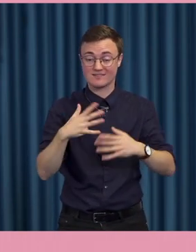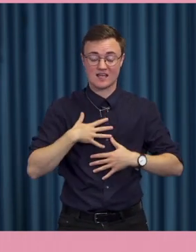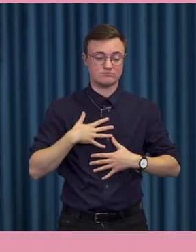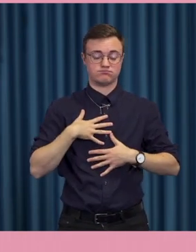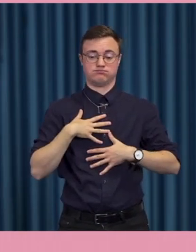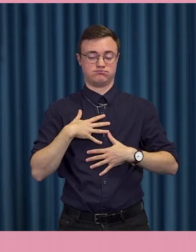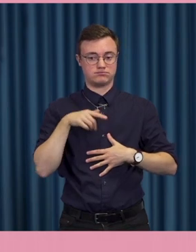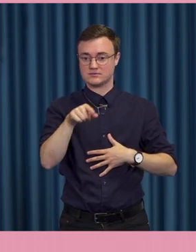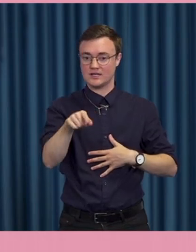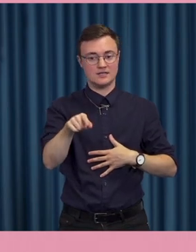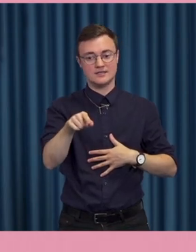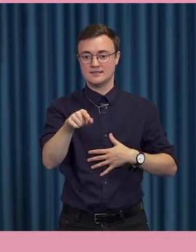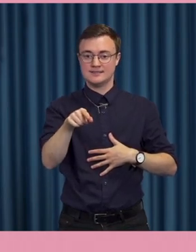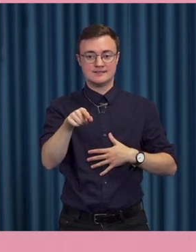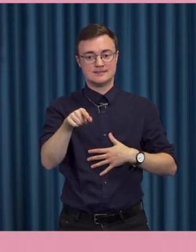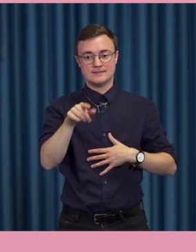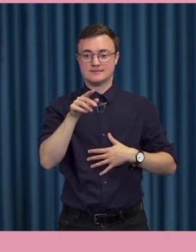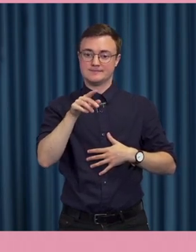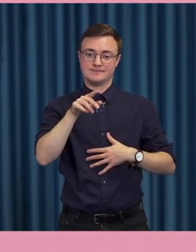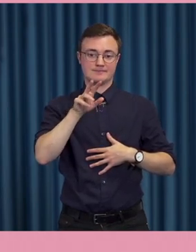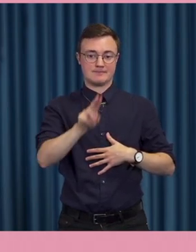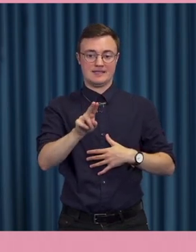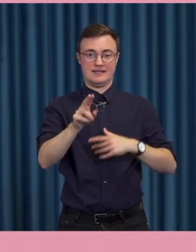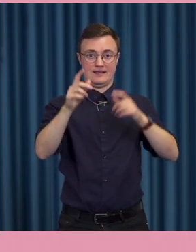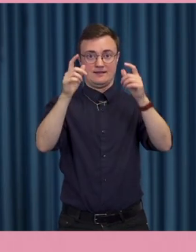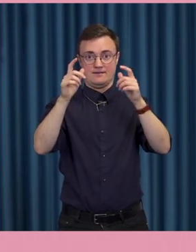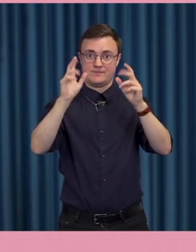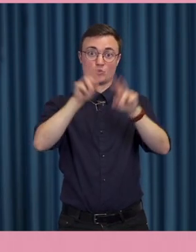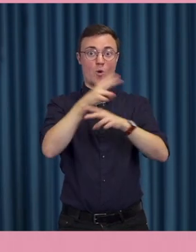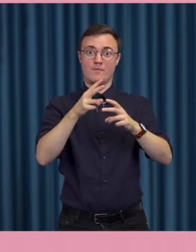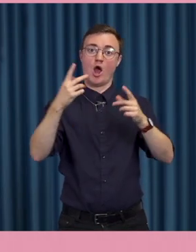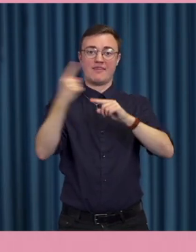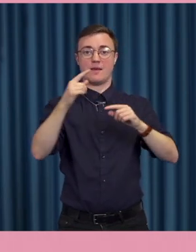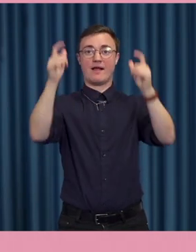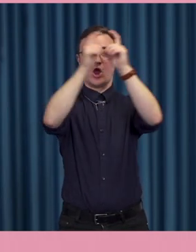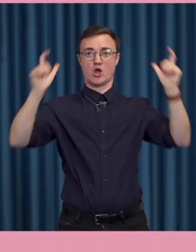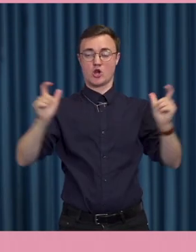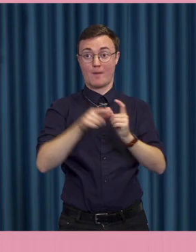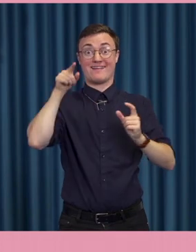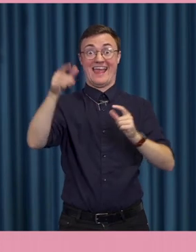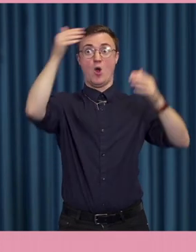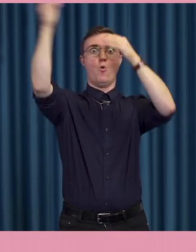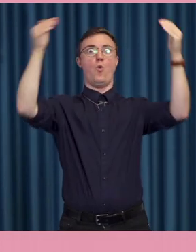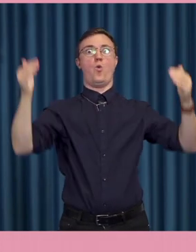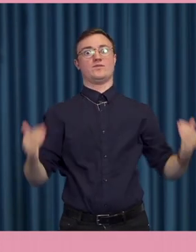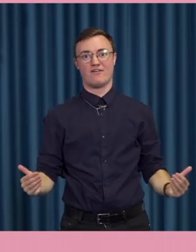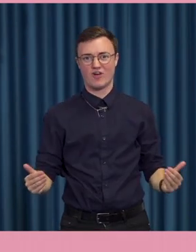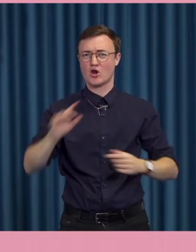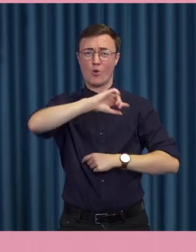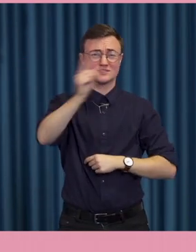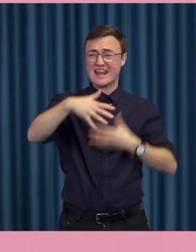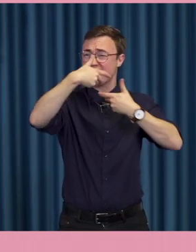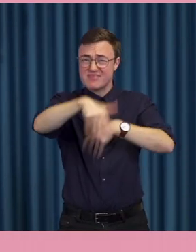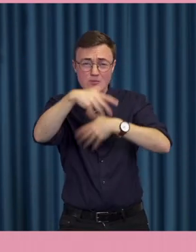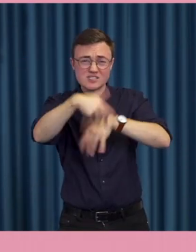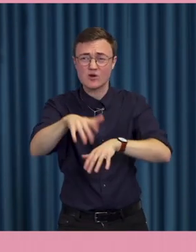inom ramen för hur en normal debatt ska gå till online. Men sen så kom det en ganska stor hatvåg. Vi såg demonstrationer över hela